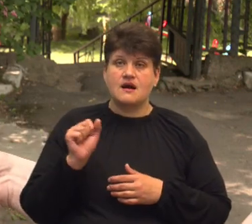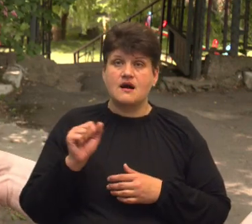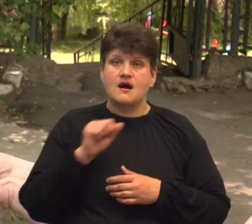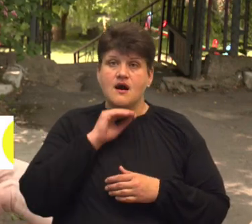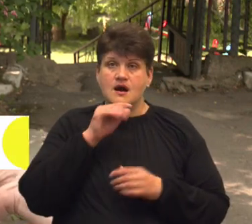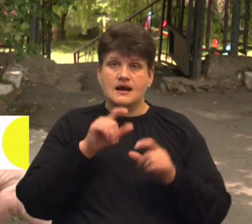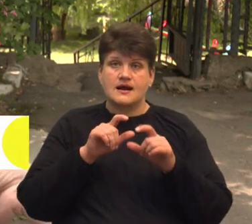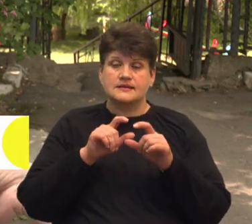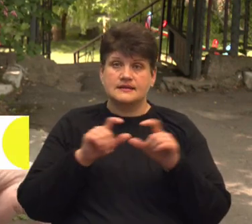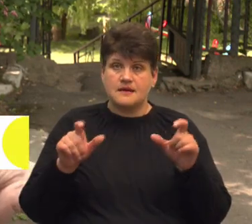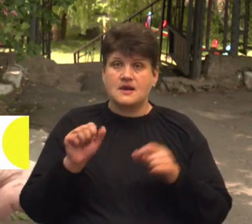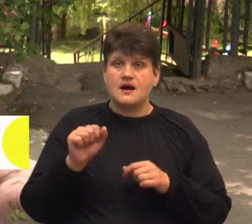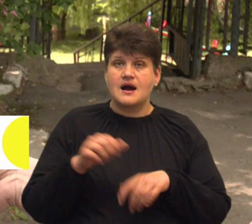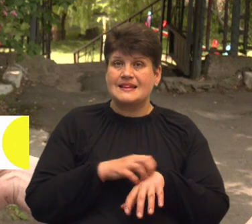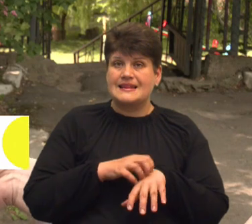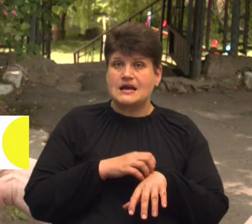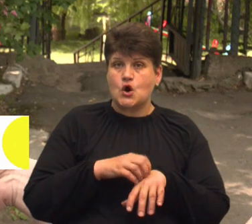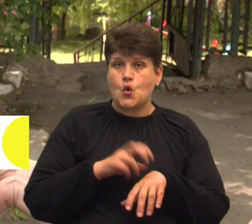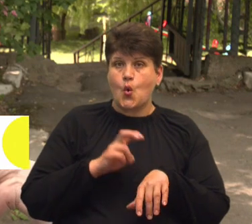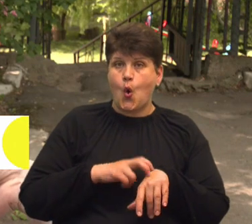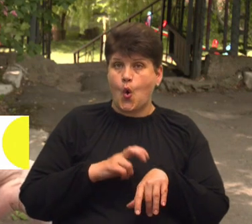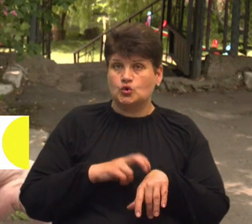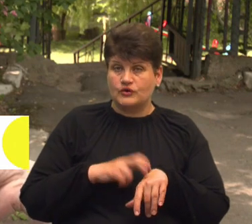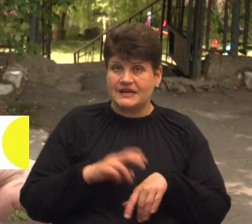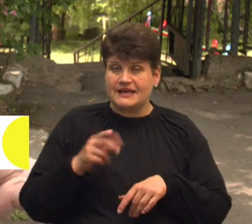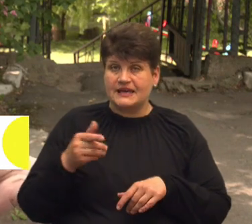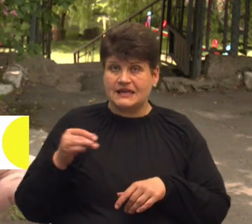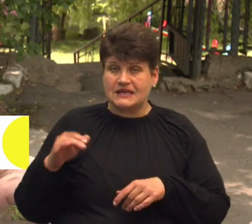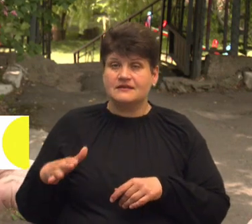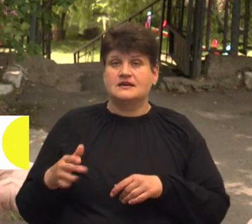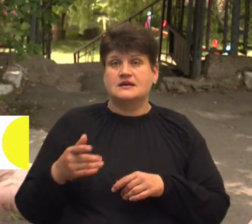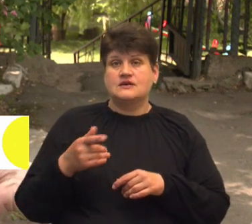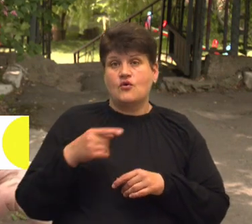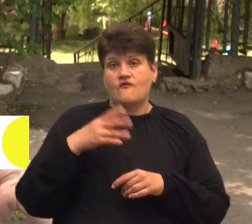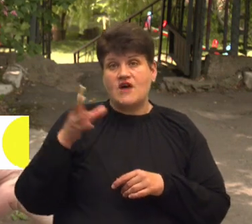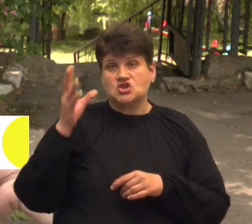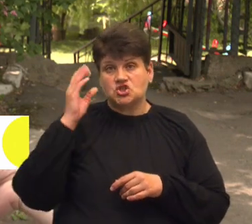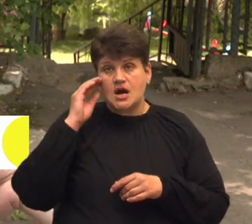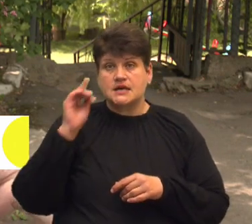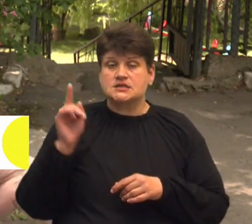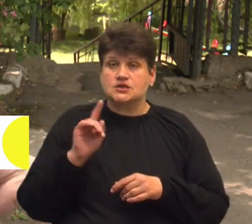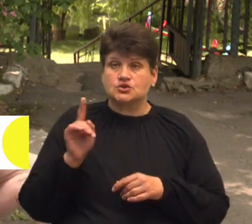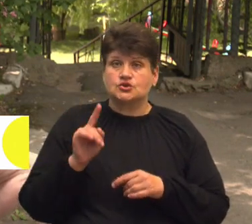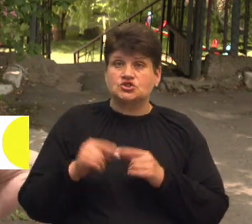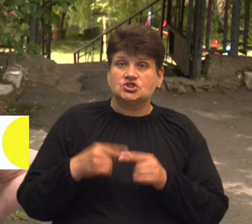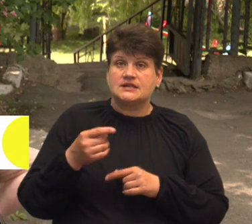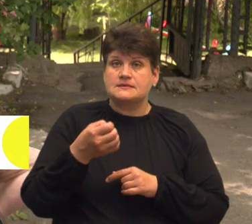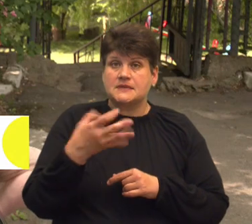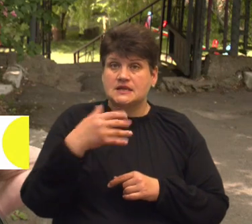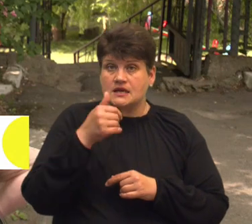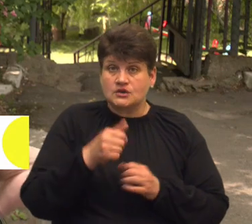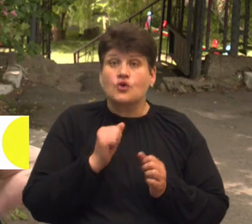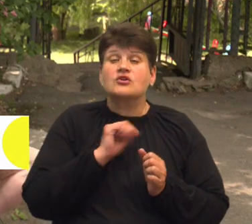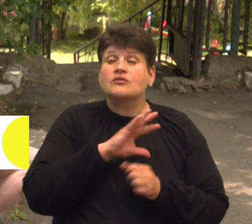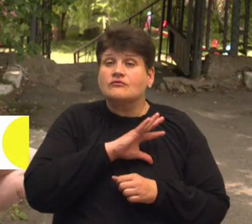монологів, ну і за американськими вченими, дослідженими їхніми, вважається, що через 15 років кожна людина,